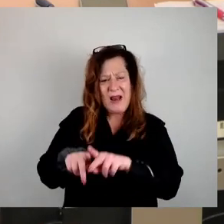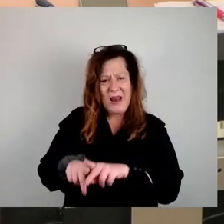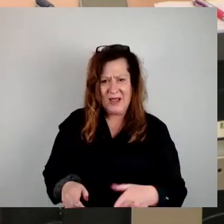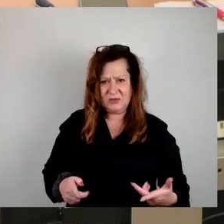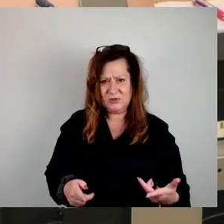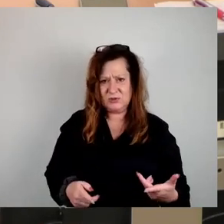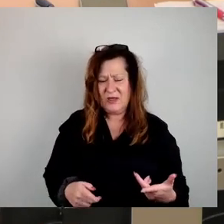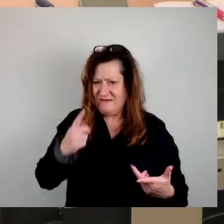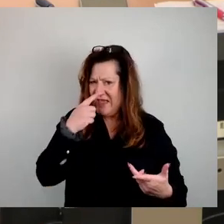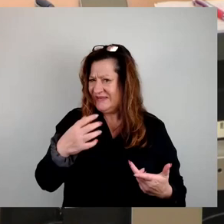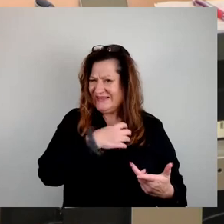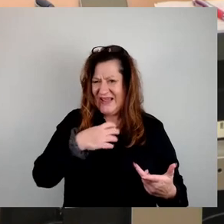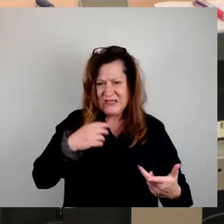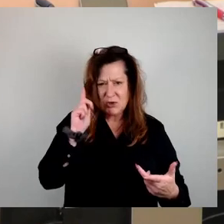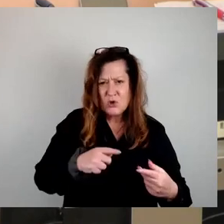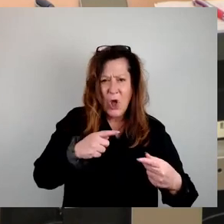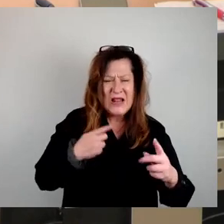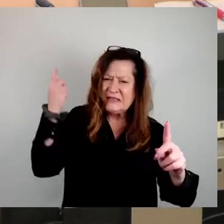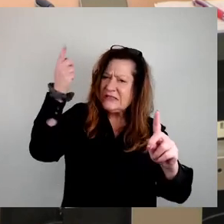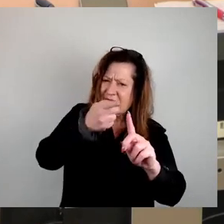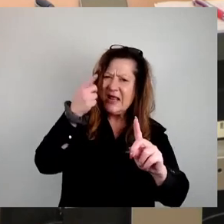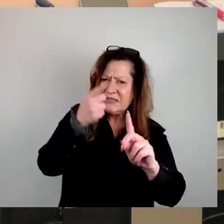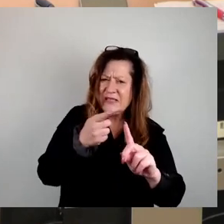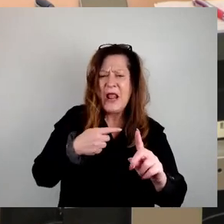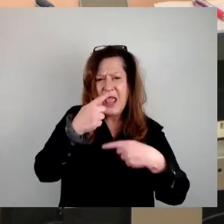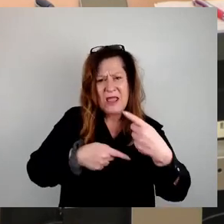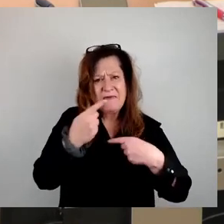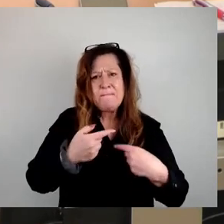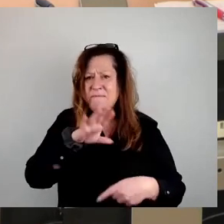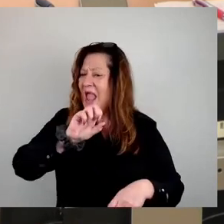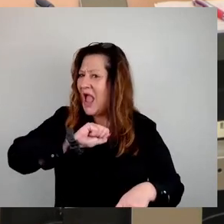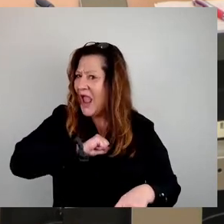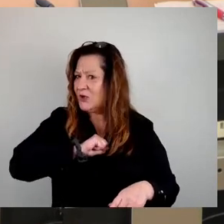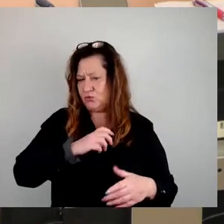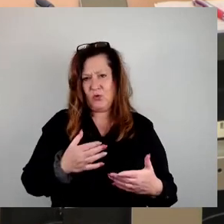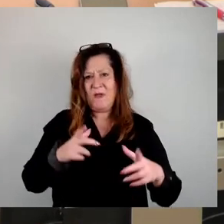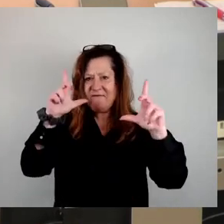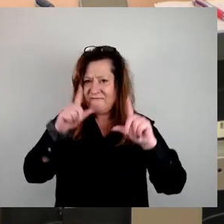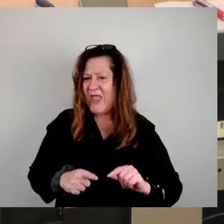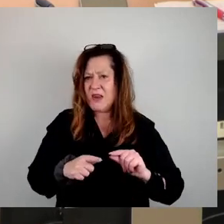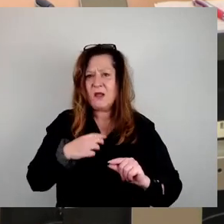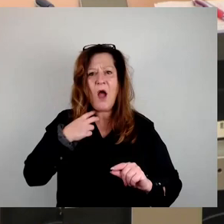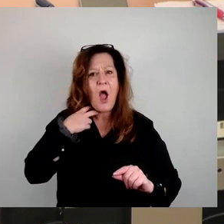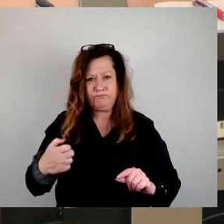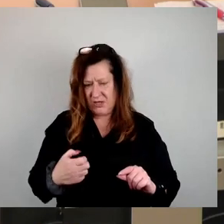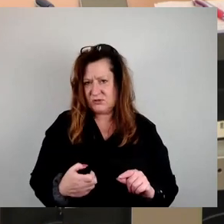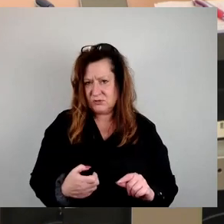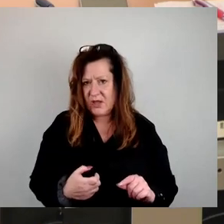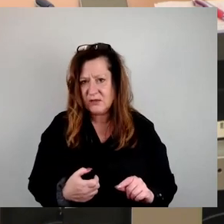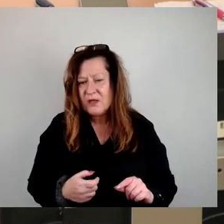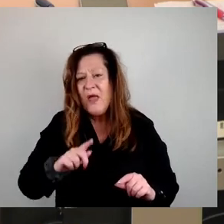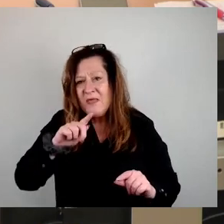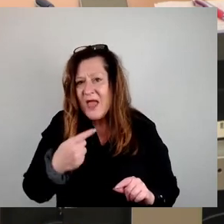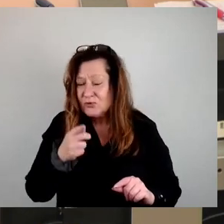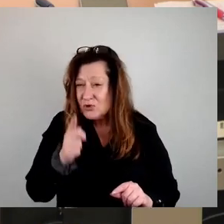Entwicklung unserer Stadt, für mehr Eigentum, für weniger Abhängigkeit, dann sollten wir diejenigen, die auf